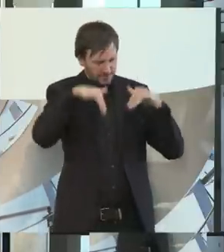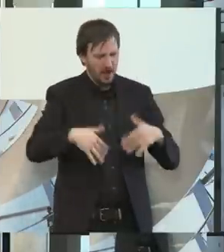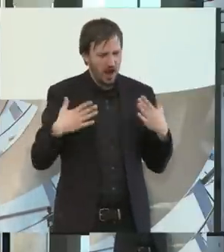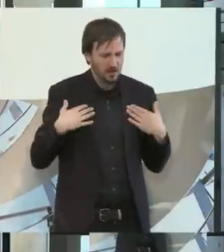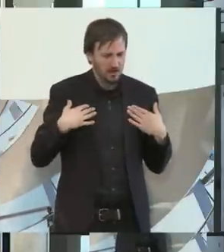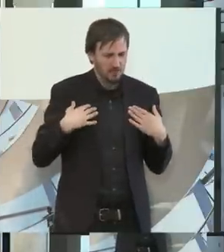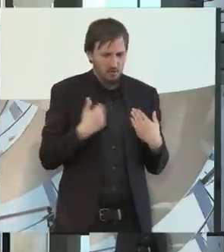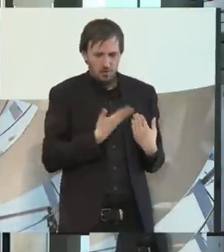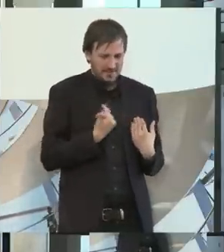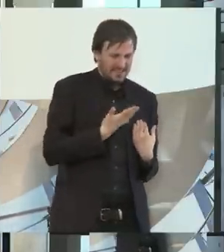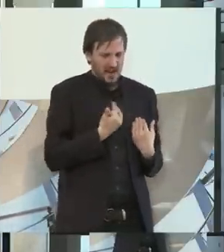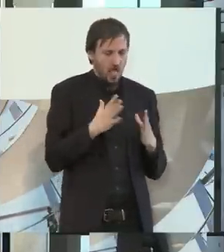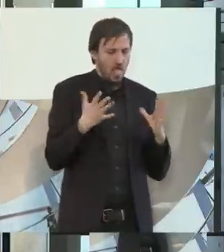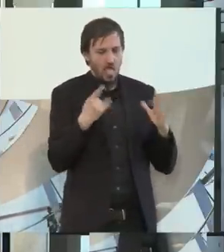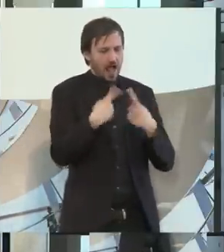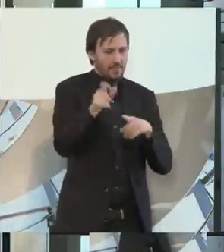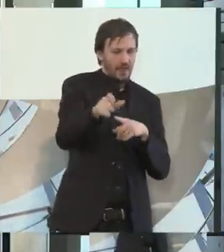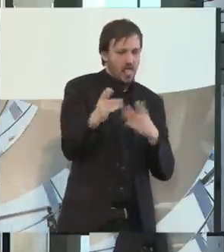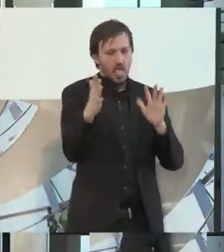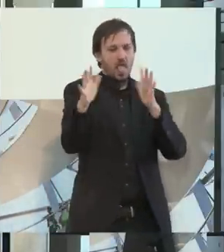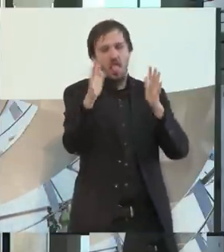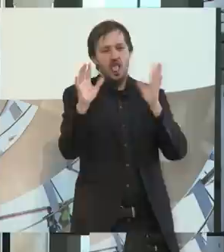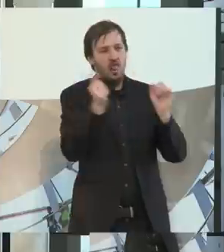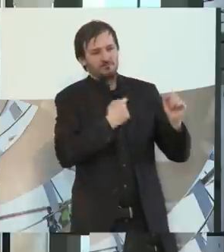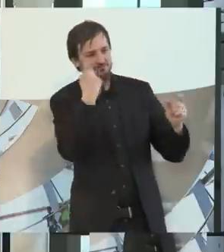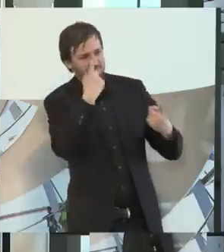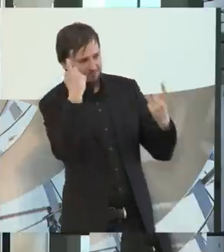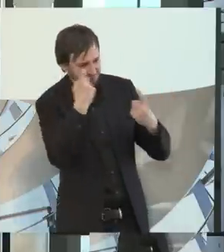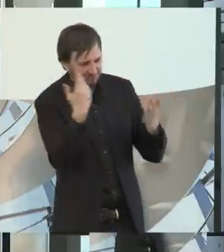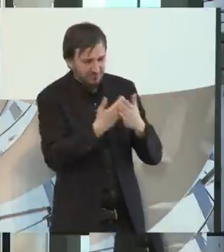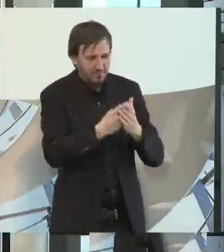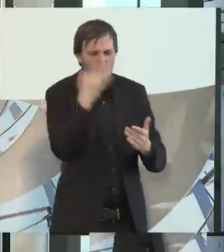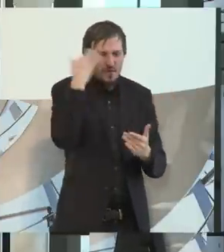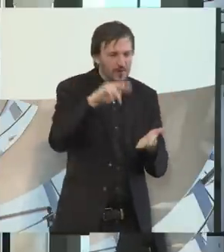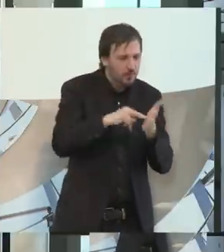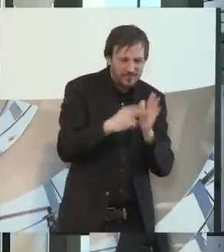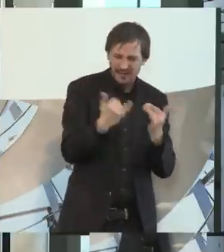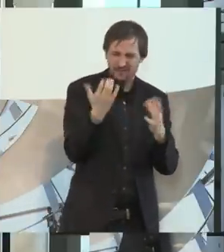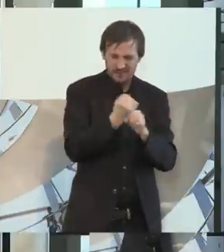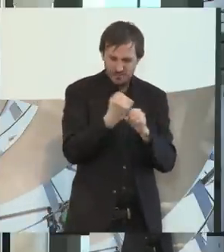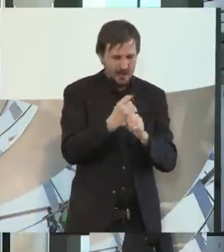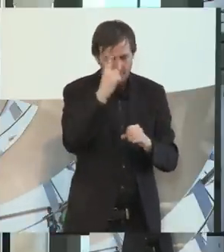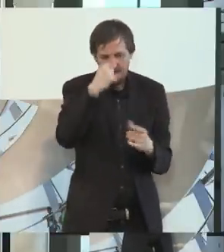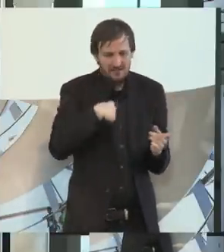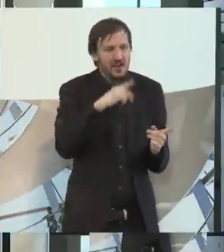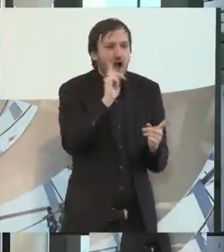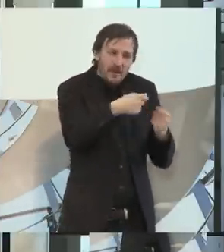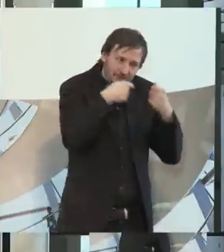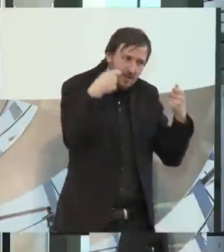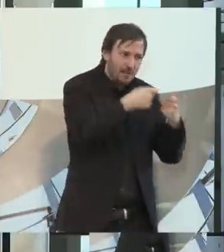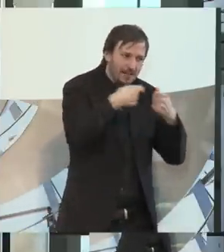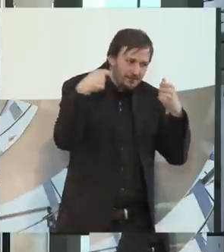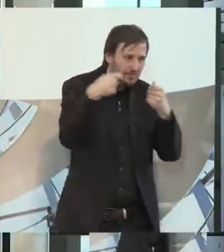umso größer. Und ich weiß nicht, was die Politik dagegen tun kann, aber da sollten wir und sollten sich die Verbände vor allen Dingen auch